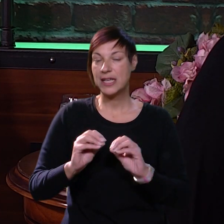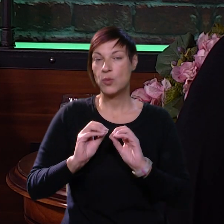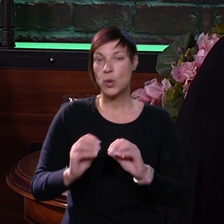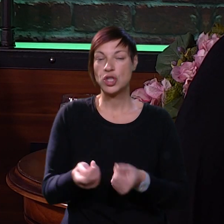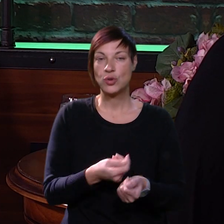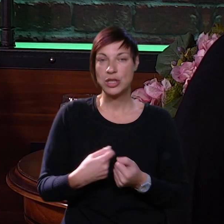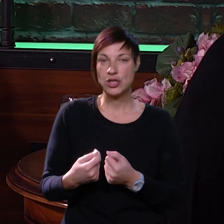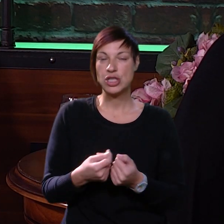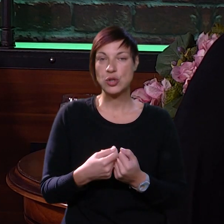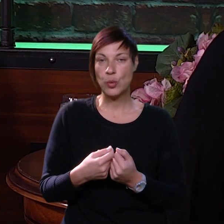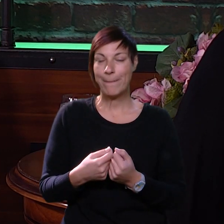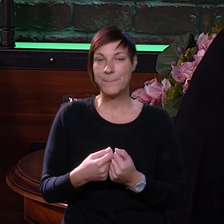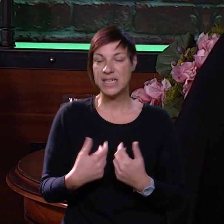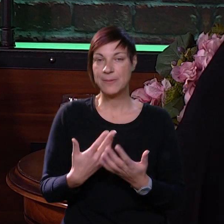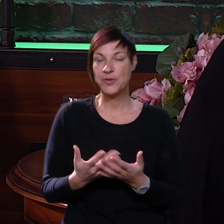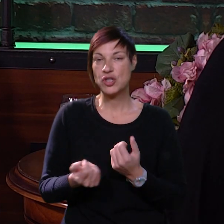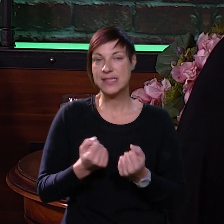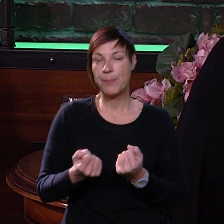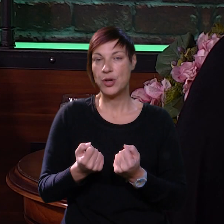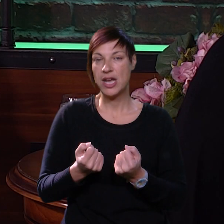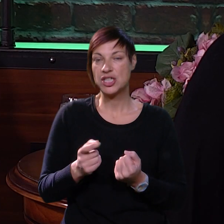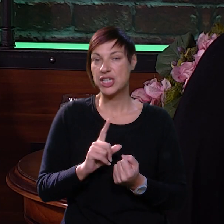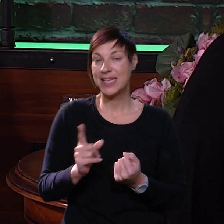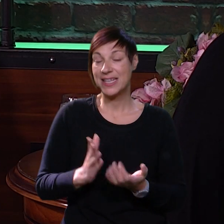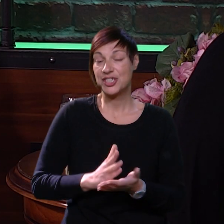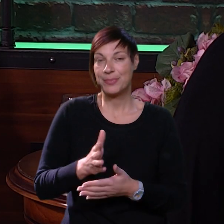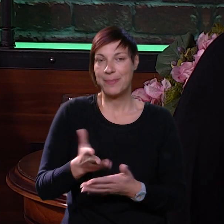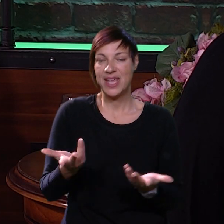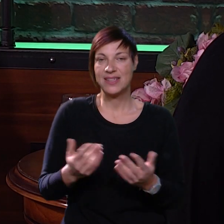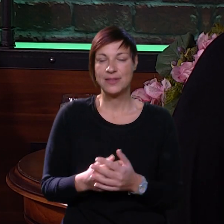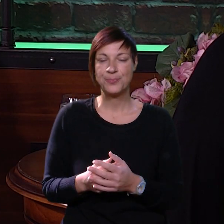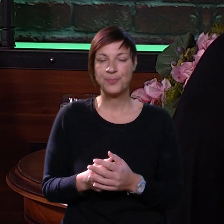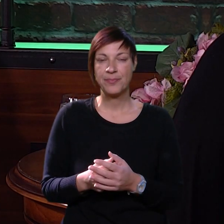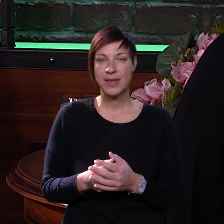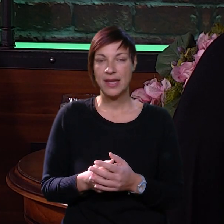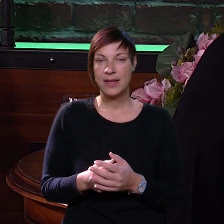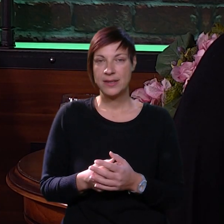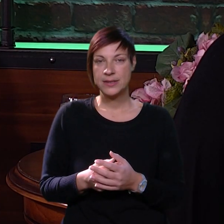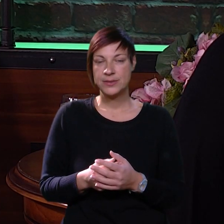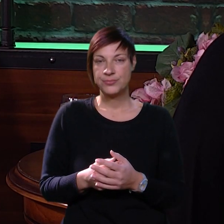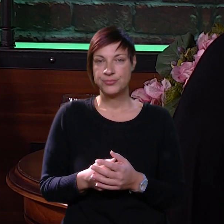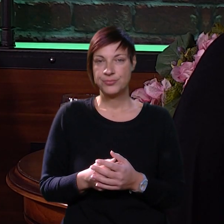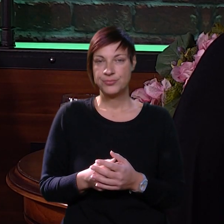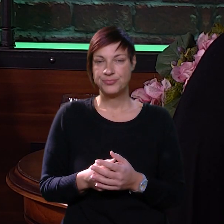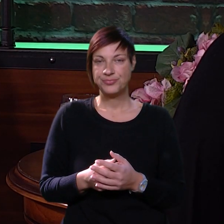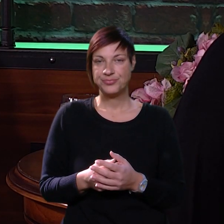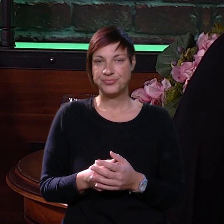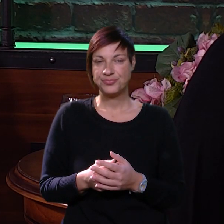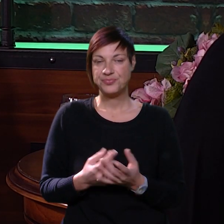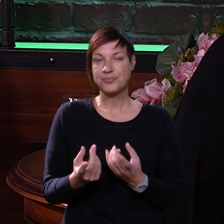i u odgojnoj skupini, to se ponašanje najčešće neće primijeniti. Najčešće je zapravo,